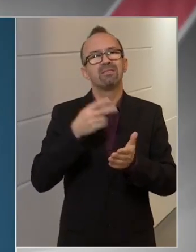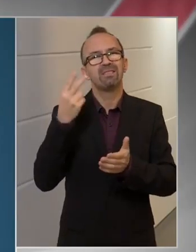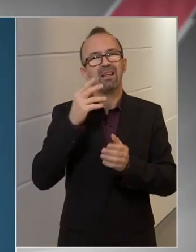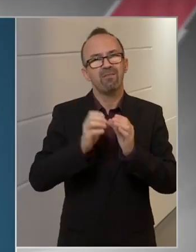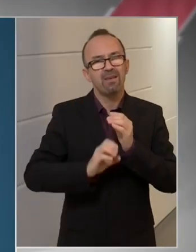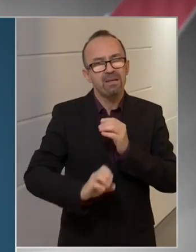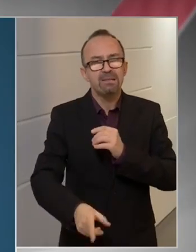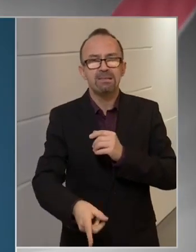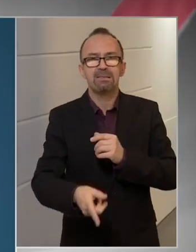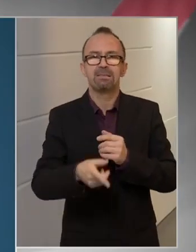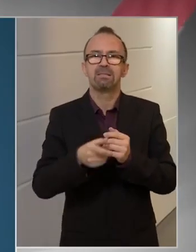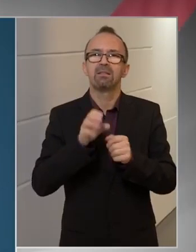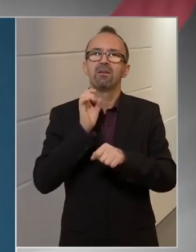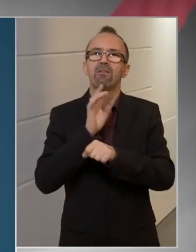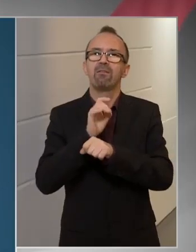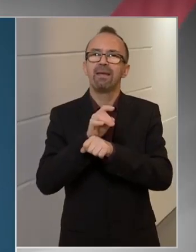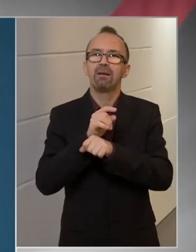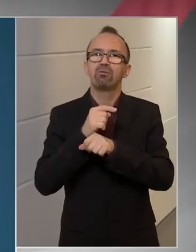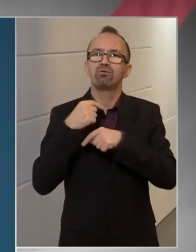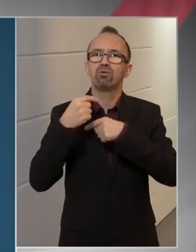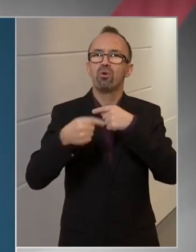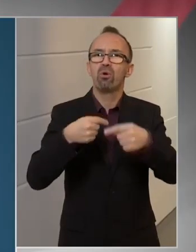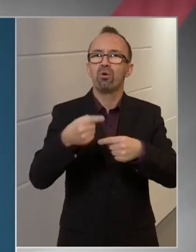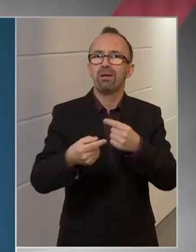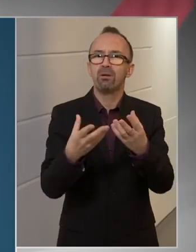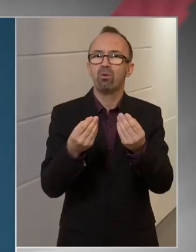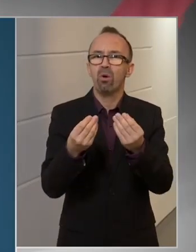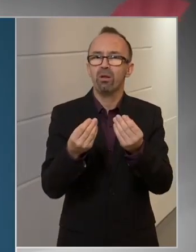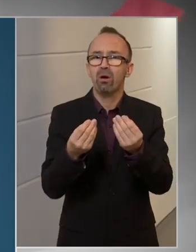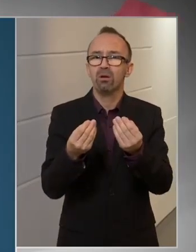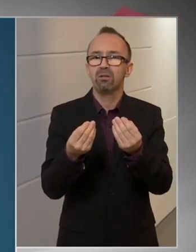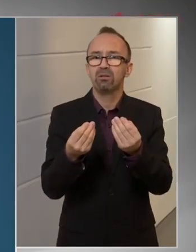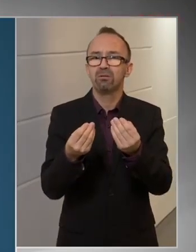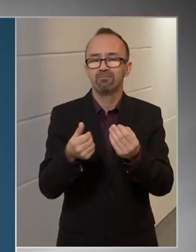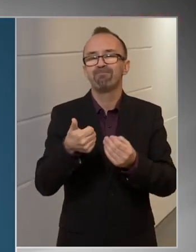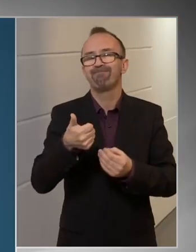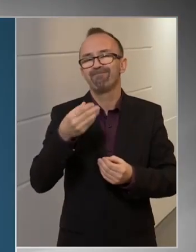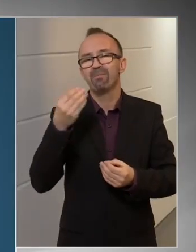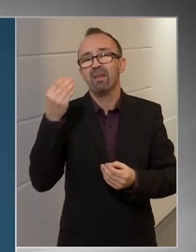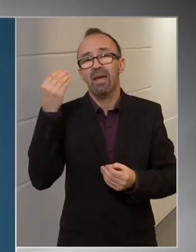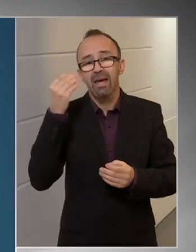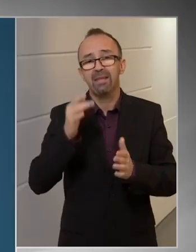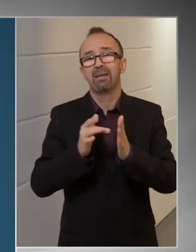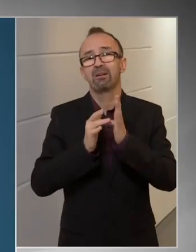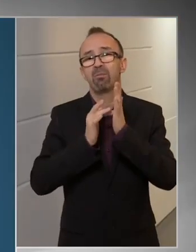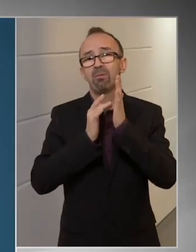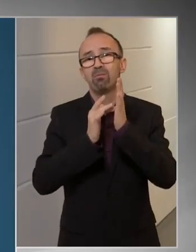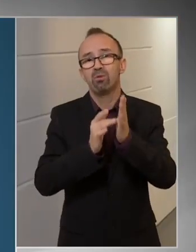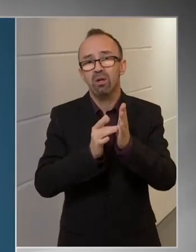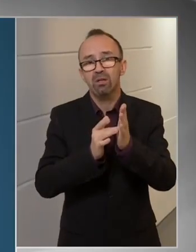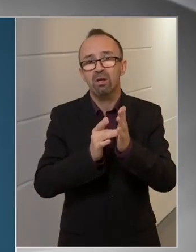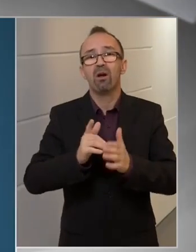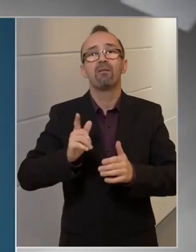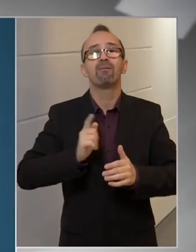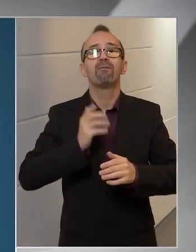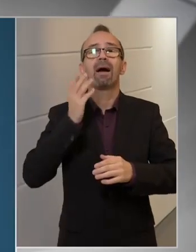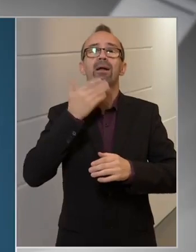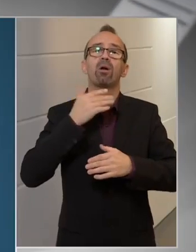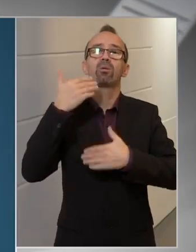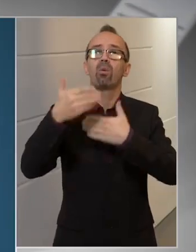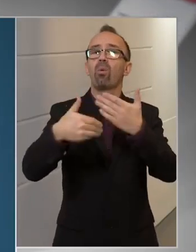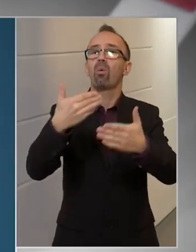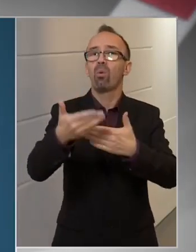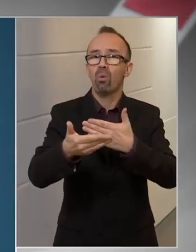mért vírus rökítőanyag mennyisége egyértelműen mutatja a várható